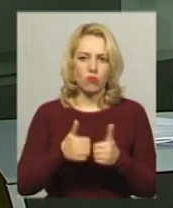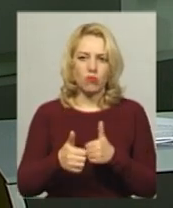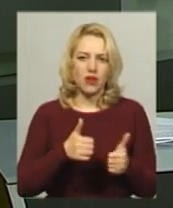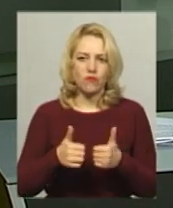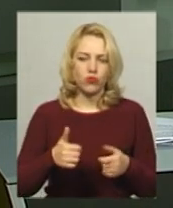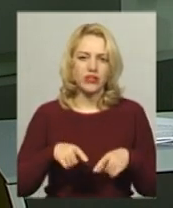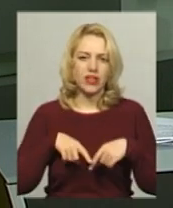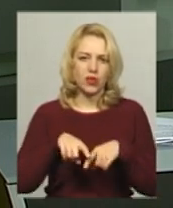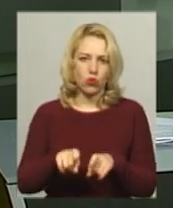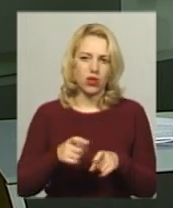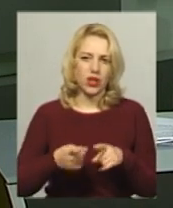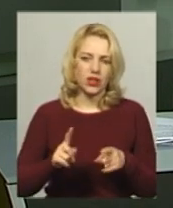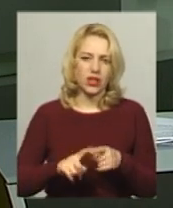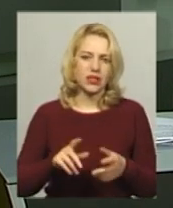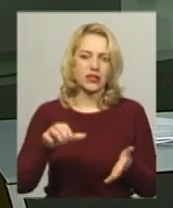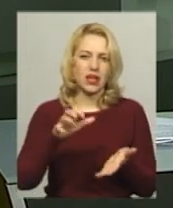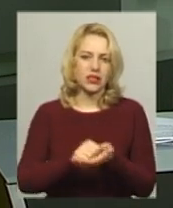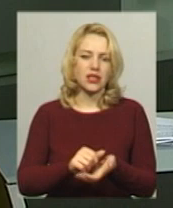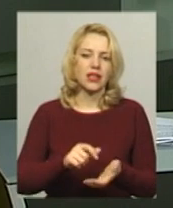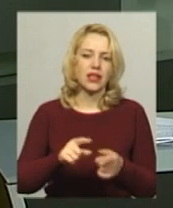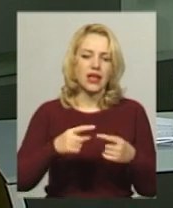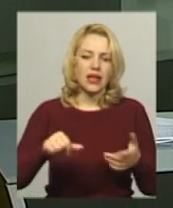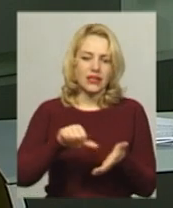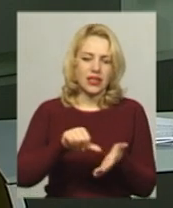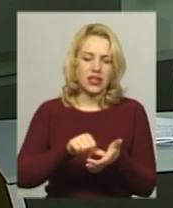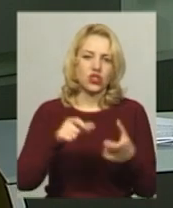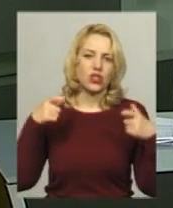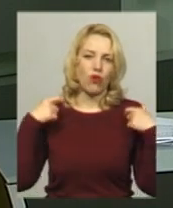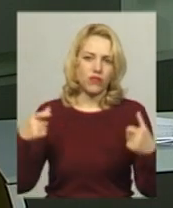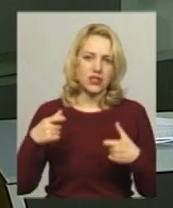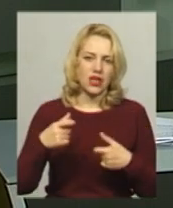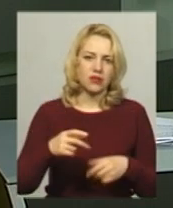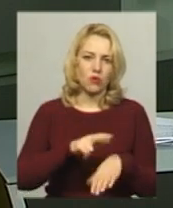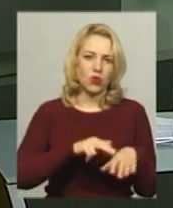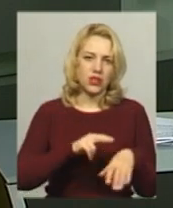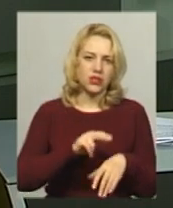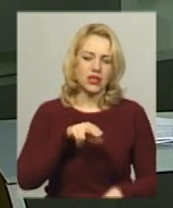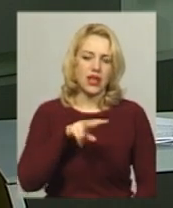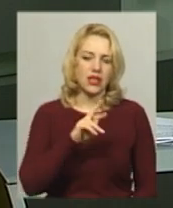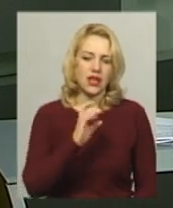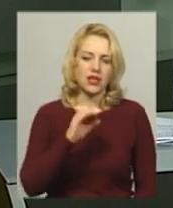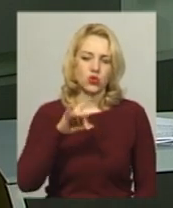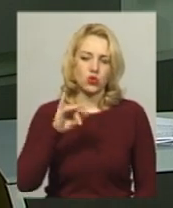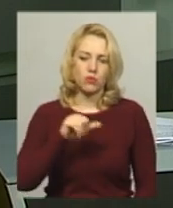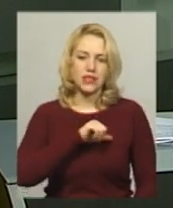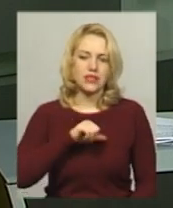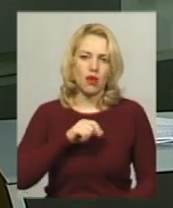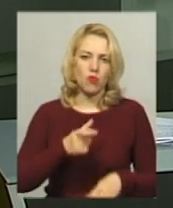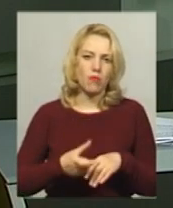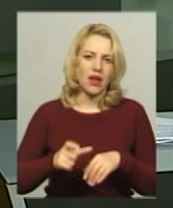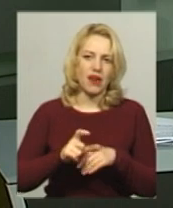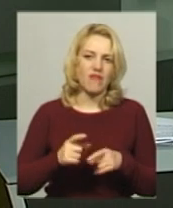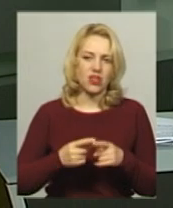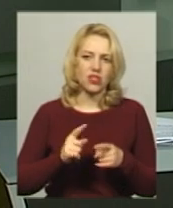атлетики посіла дільничний офіцер Хмельницького міського відділу поліції Каріна Яструб. Самоперевершення таку назву мав 10-й міжнародний